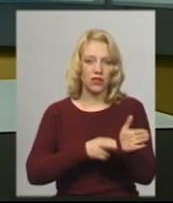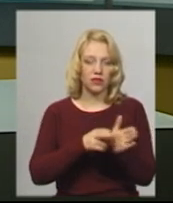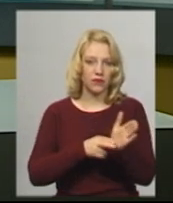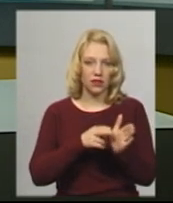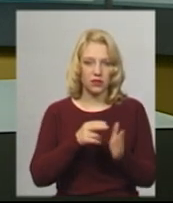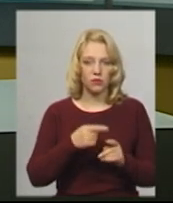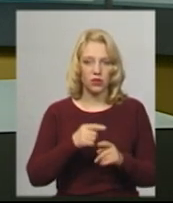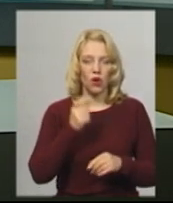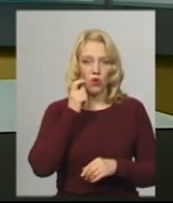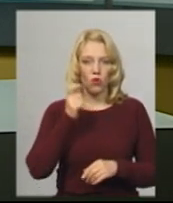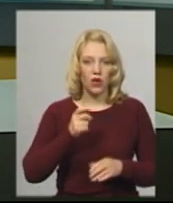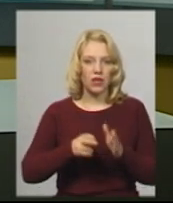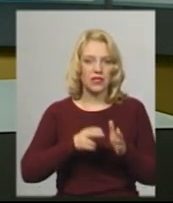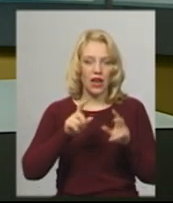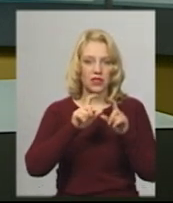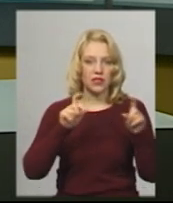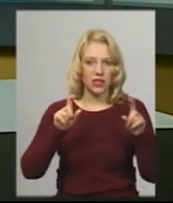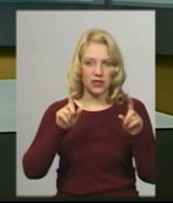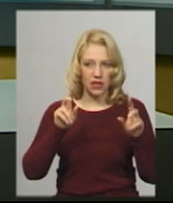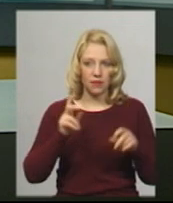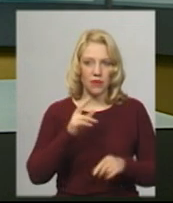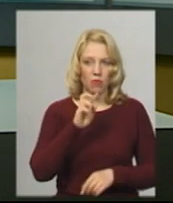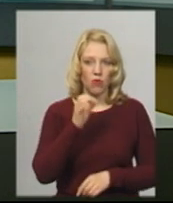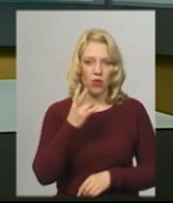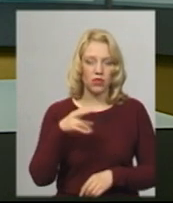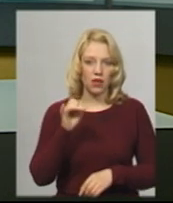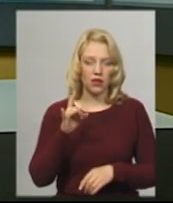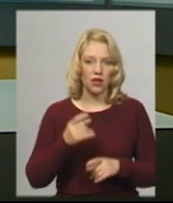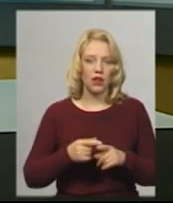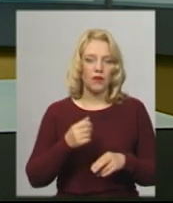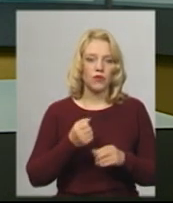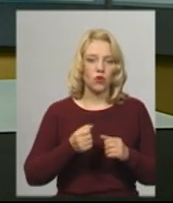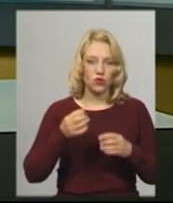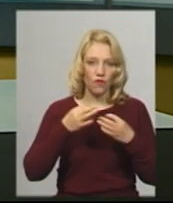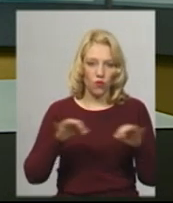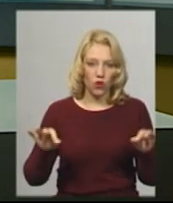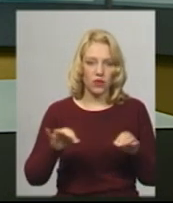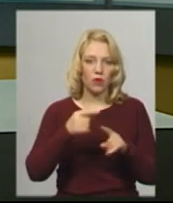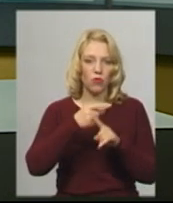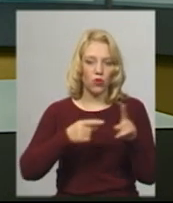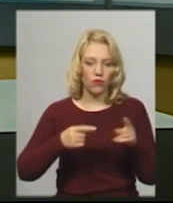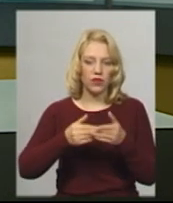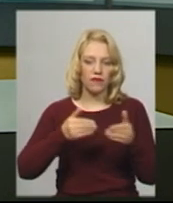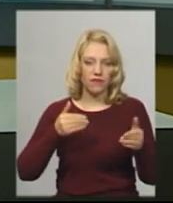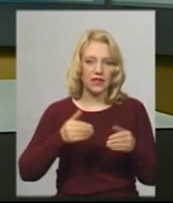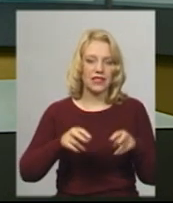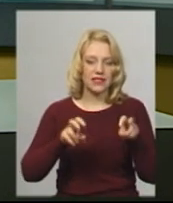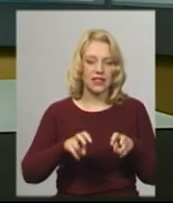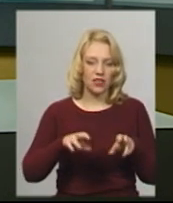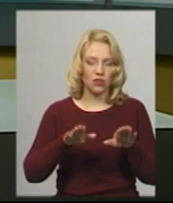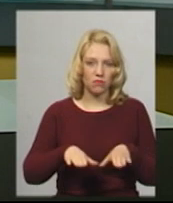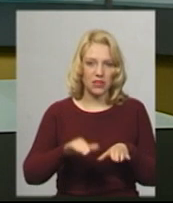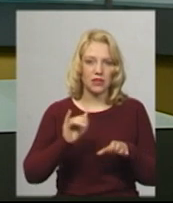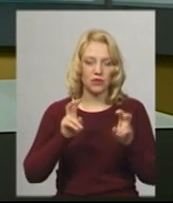Владислав Бондар. За його словами, дозволена кількість пасажирів – половина від сидячих місць в вагоні. Сидіти мають в шахматному